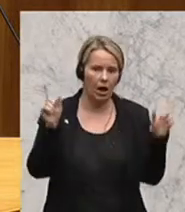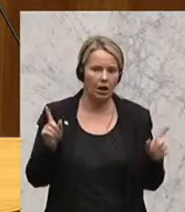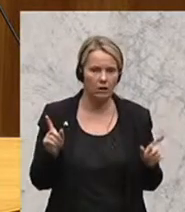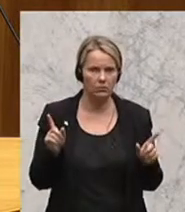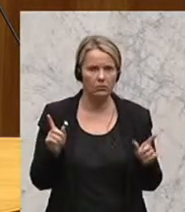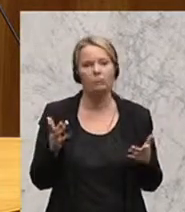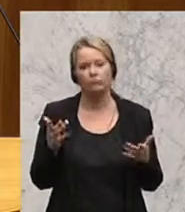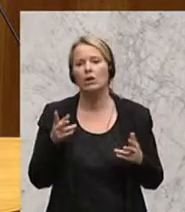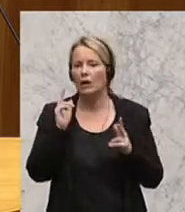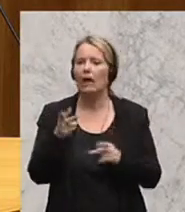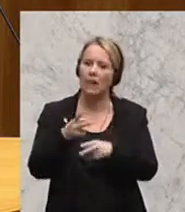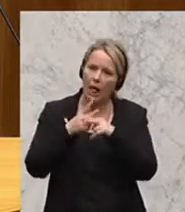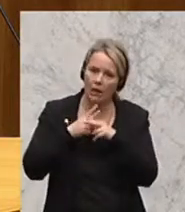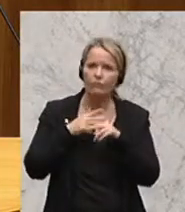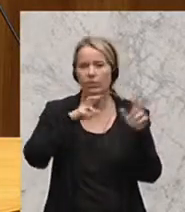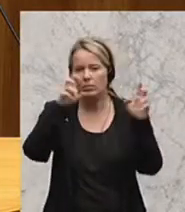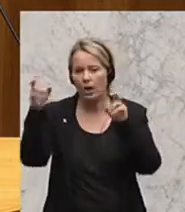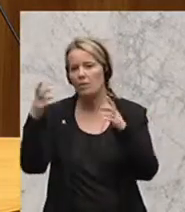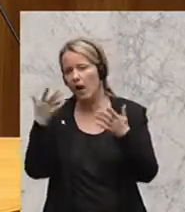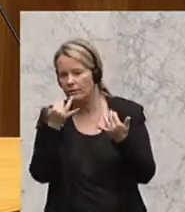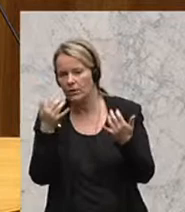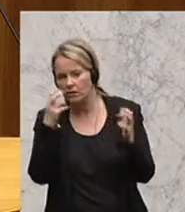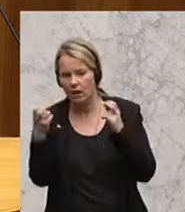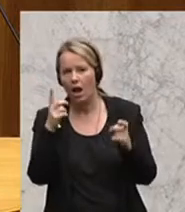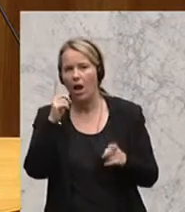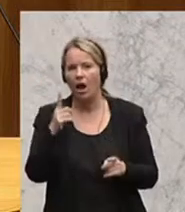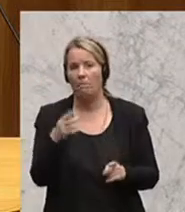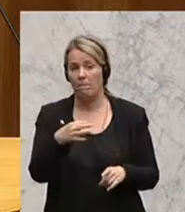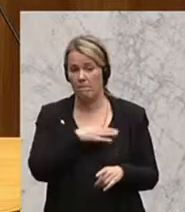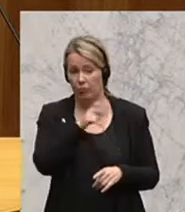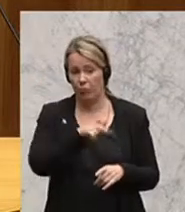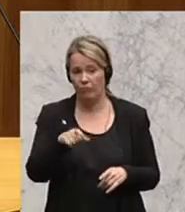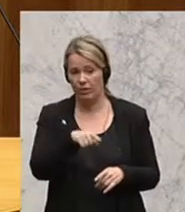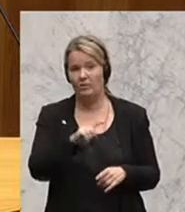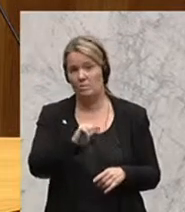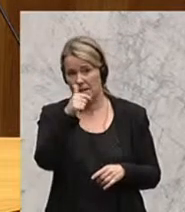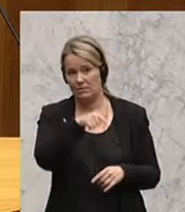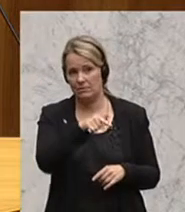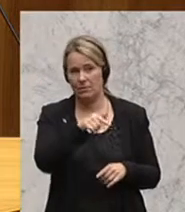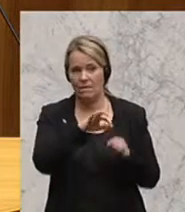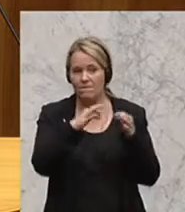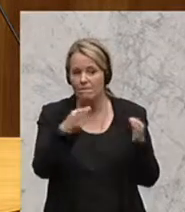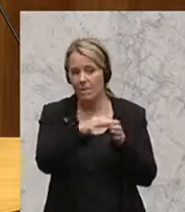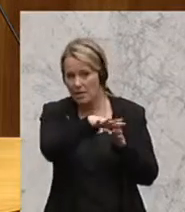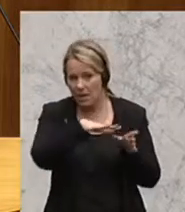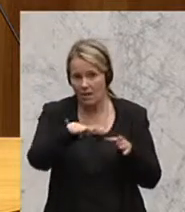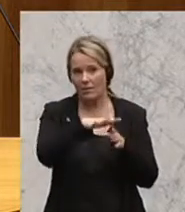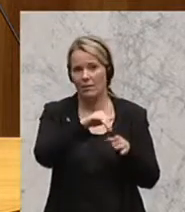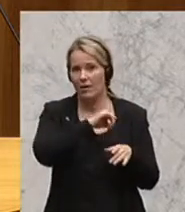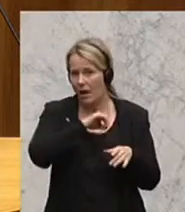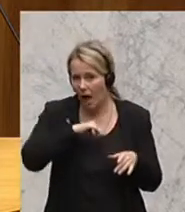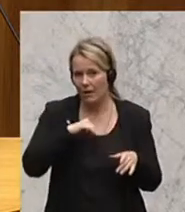Das kann helfen, dieses Thema zu bewältigen, aber die Betroffenen müssen es meistens im Familienkreis, in ihren eigenen